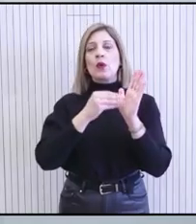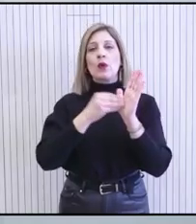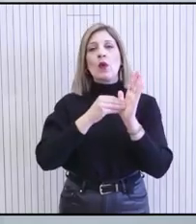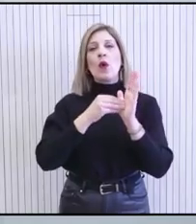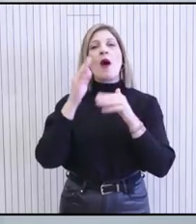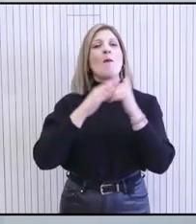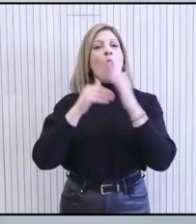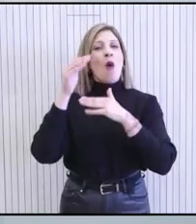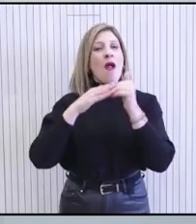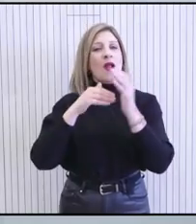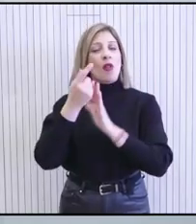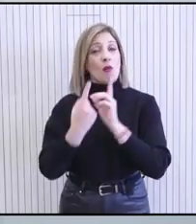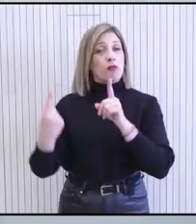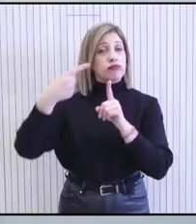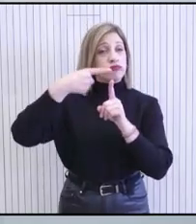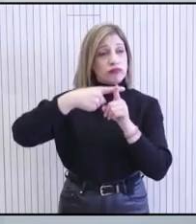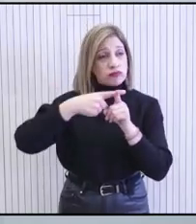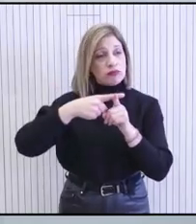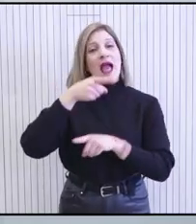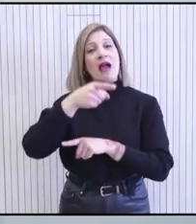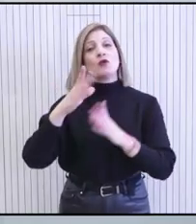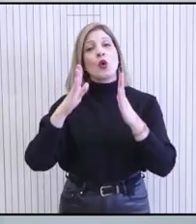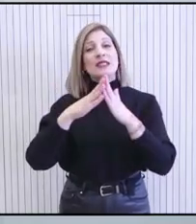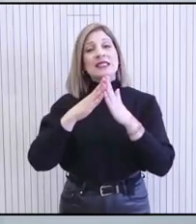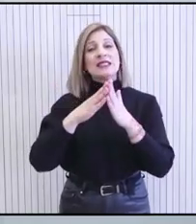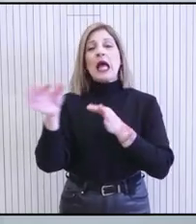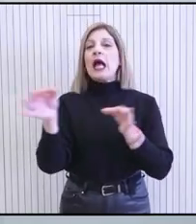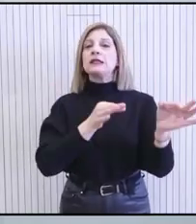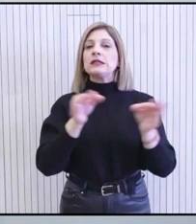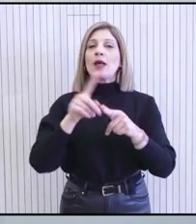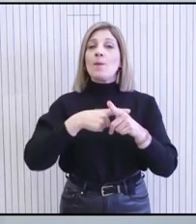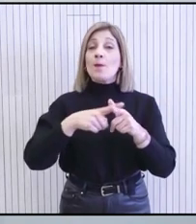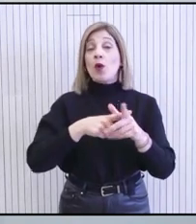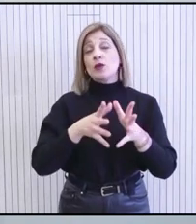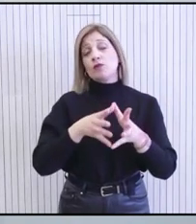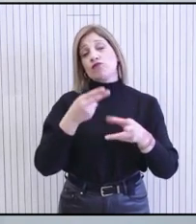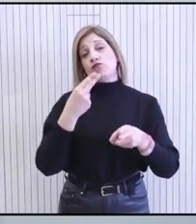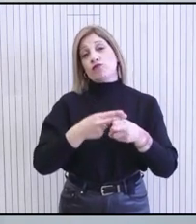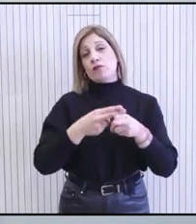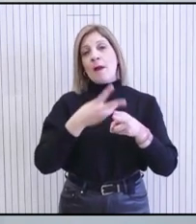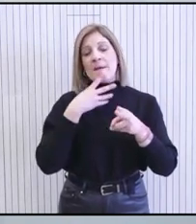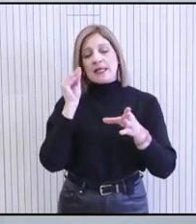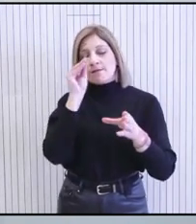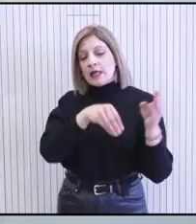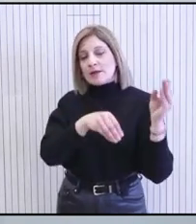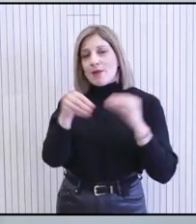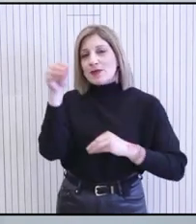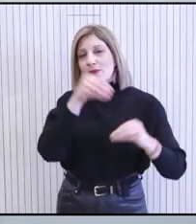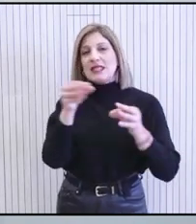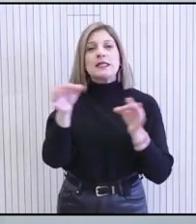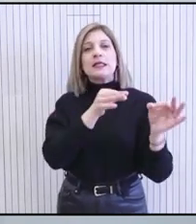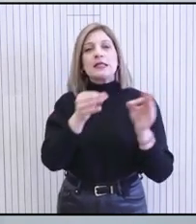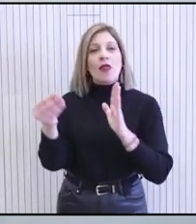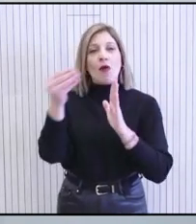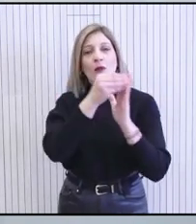πολεδομικών κινήτρων, καθιστώντας την στεγαστική πολιτική, την μεγαλύτερη σε έκταση και ένταση παρέμβαση ως προς την